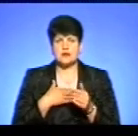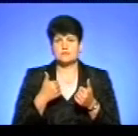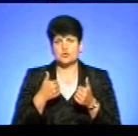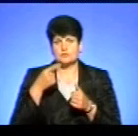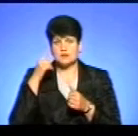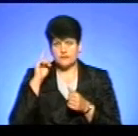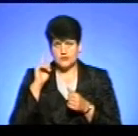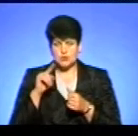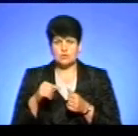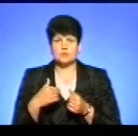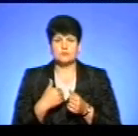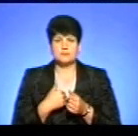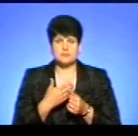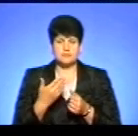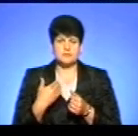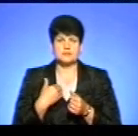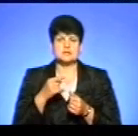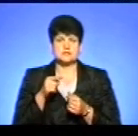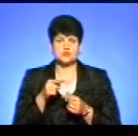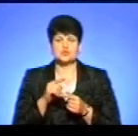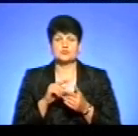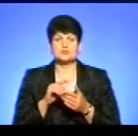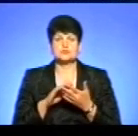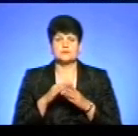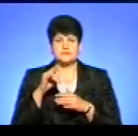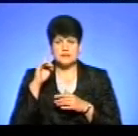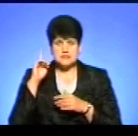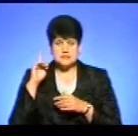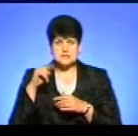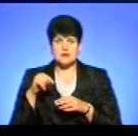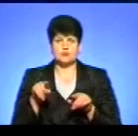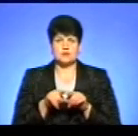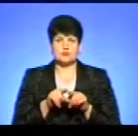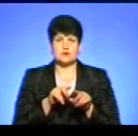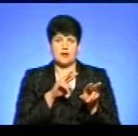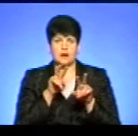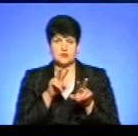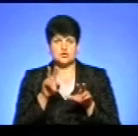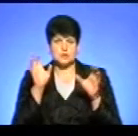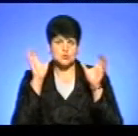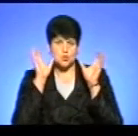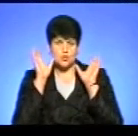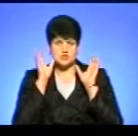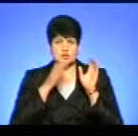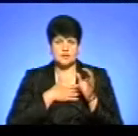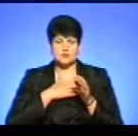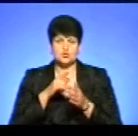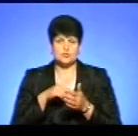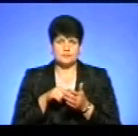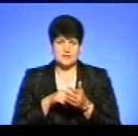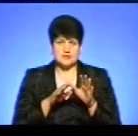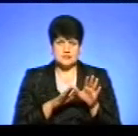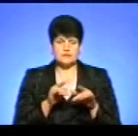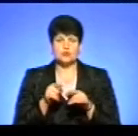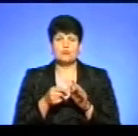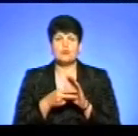відома, оскільки ми за нею знаємо, так само, як і всі глядачі, і слухачі нашого міста. В